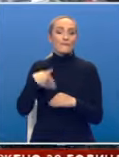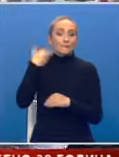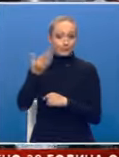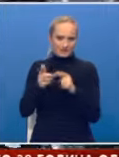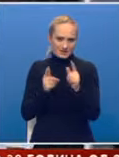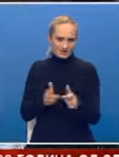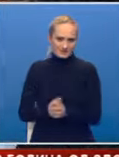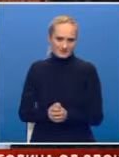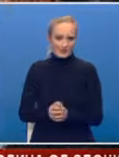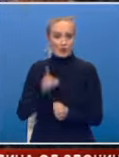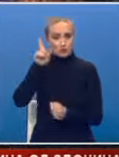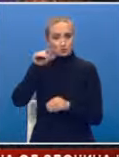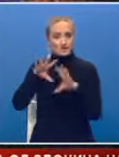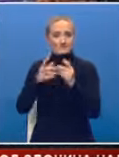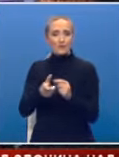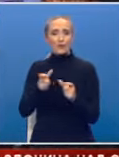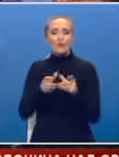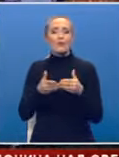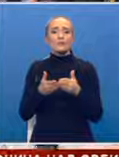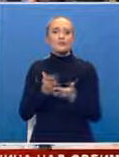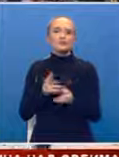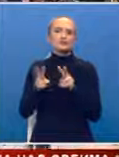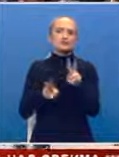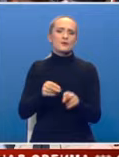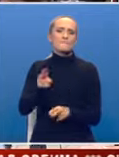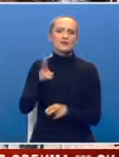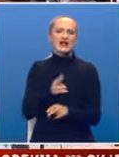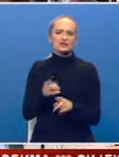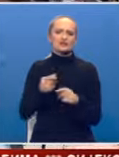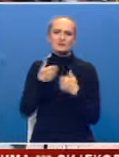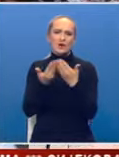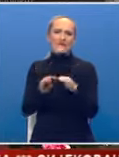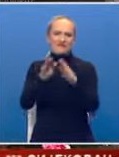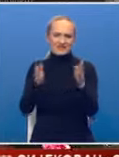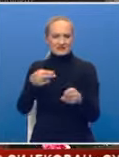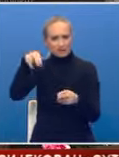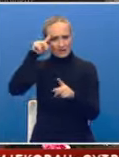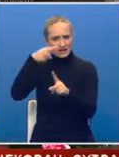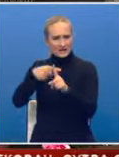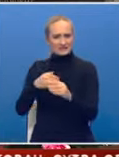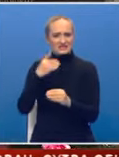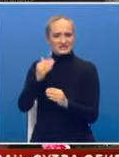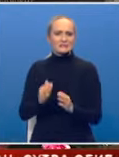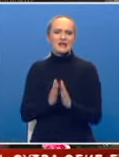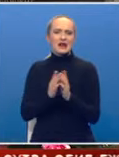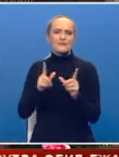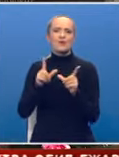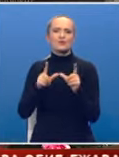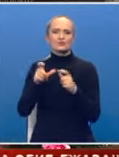Sutra će za sve ubijeno u brodu biti služen prastos i položeni vjenci na spomen krst ispred hrama u Sijekovcu.